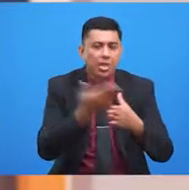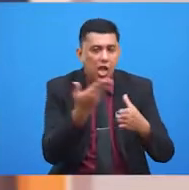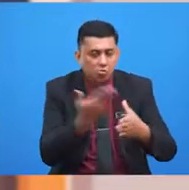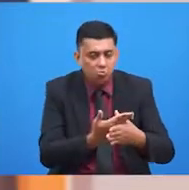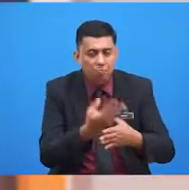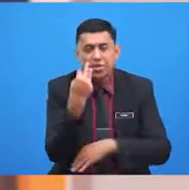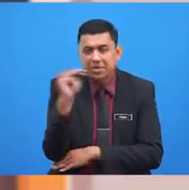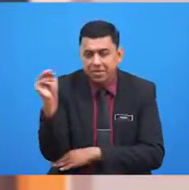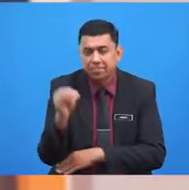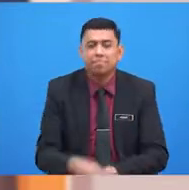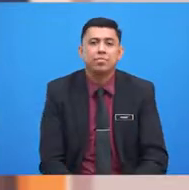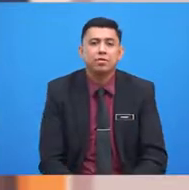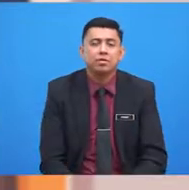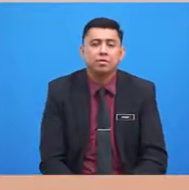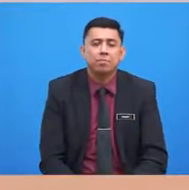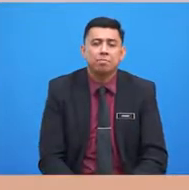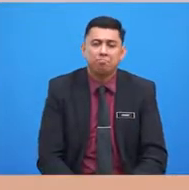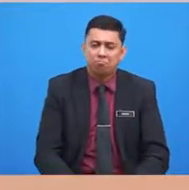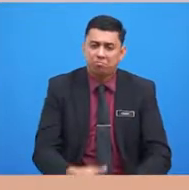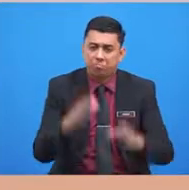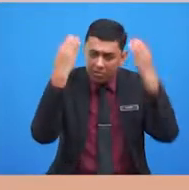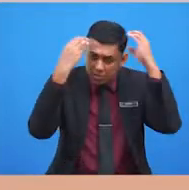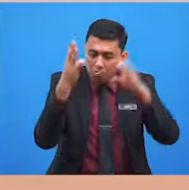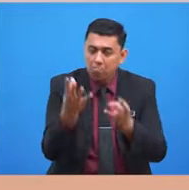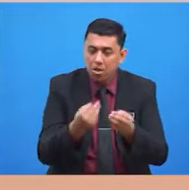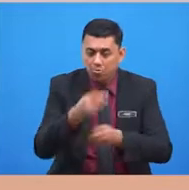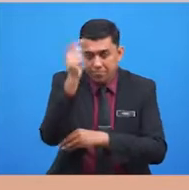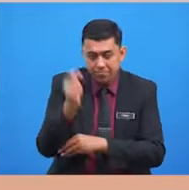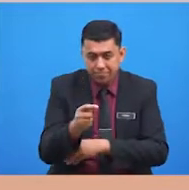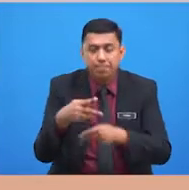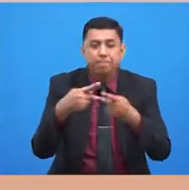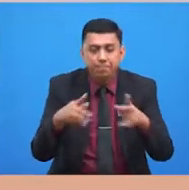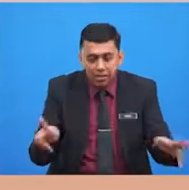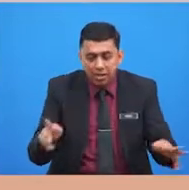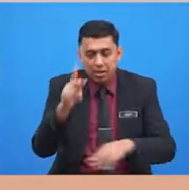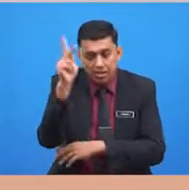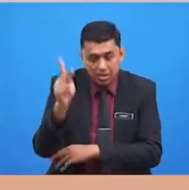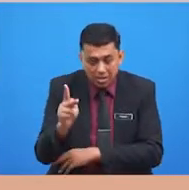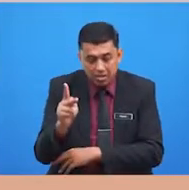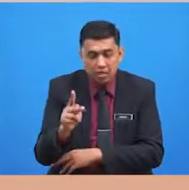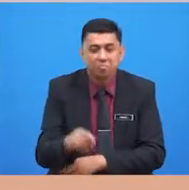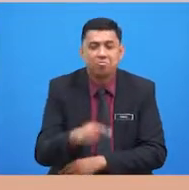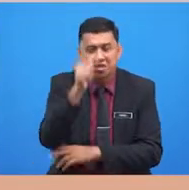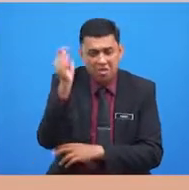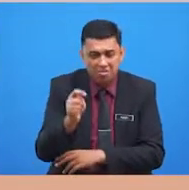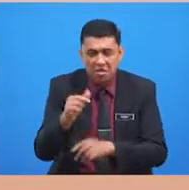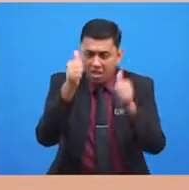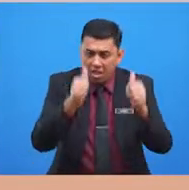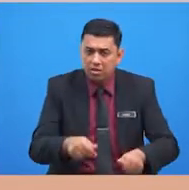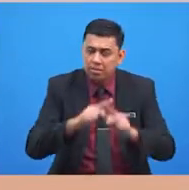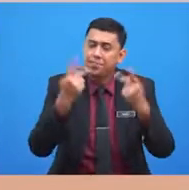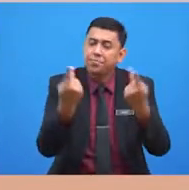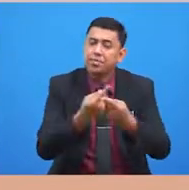Murid-murid, cikgu hendak tanya ini. Pernah tak murid-murid tanya kepada ahli keluarga